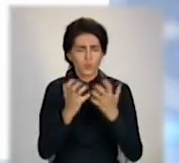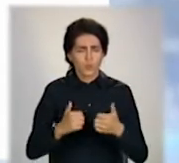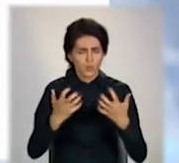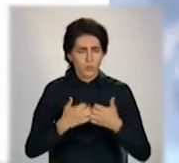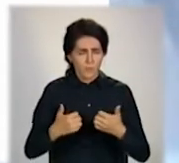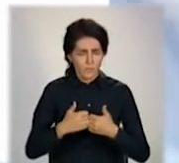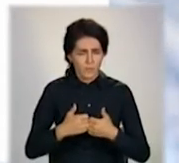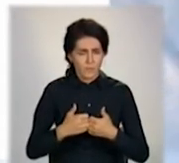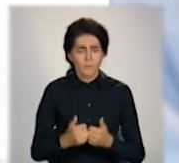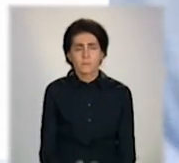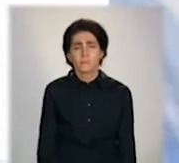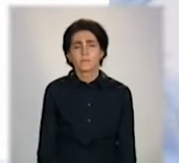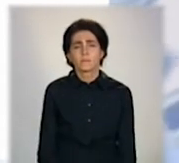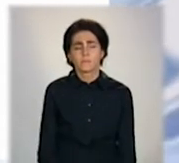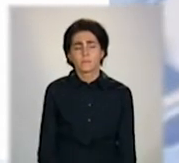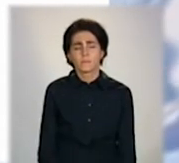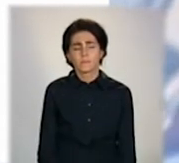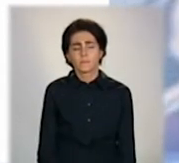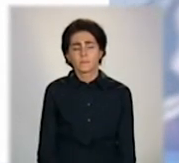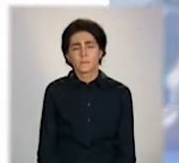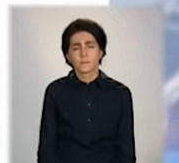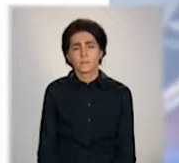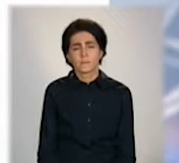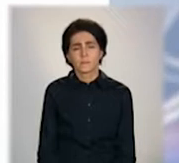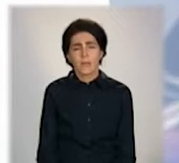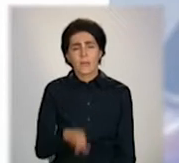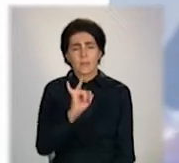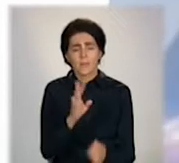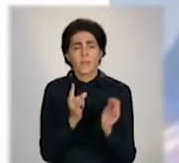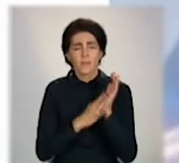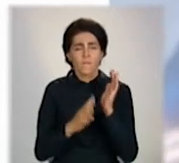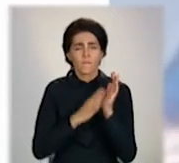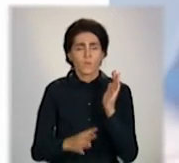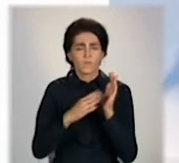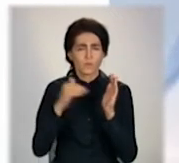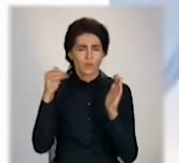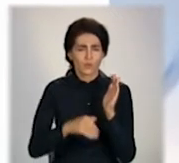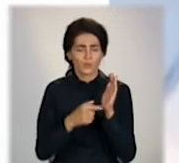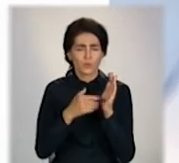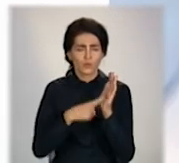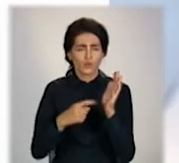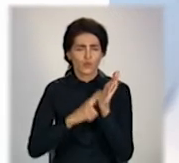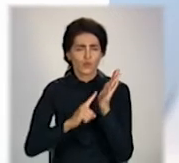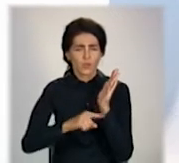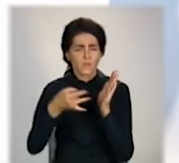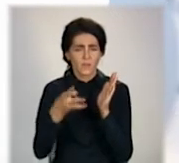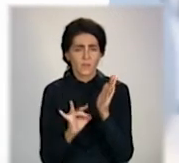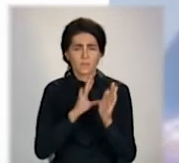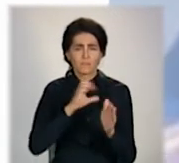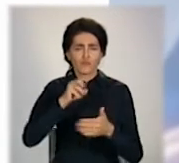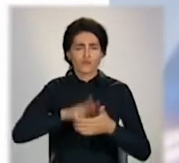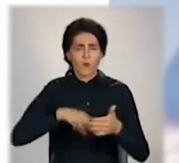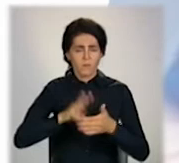коштів і 99 тисяч 60 гривень штрафних санкцій